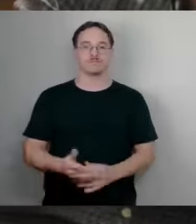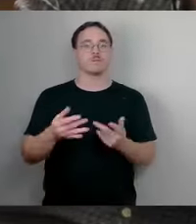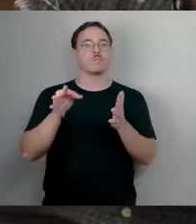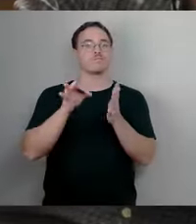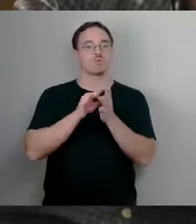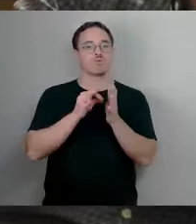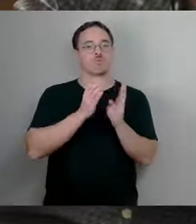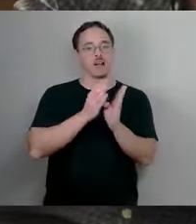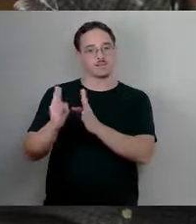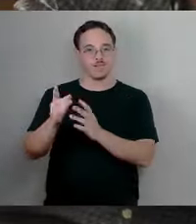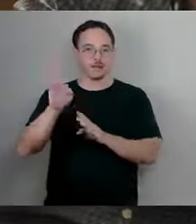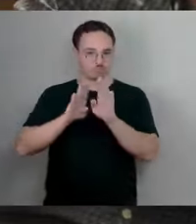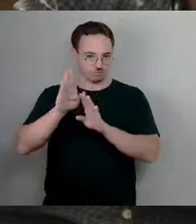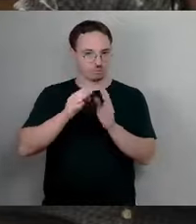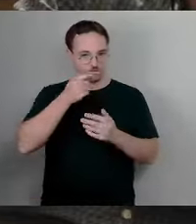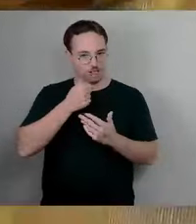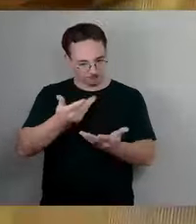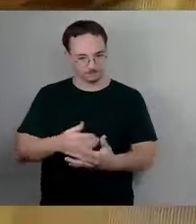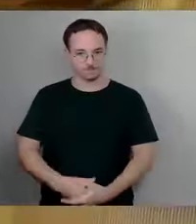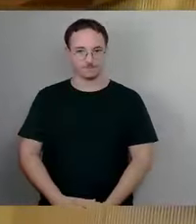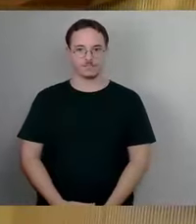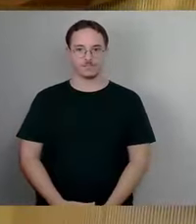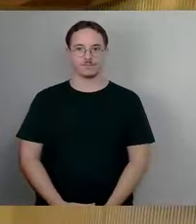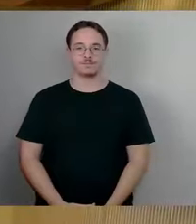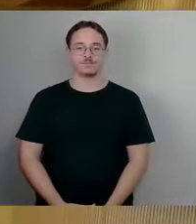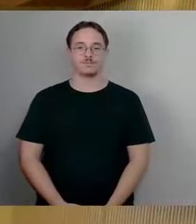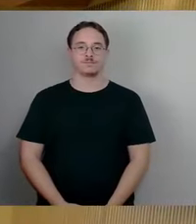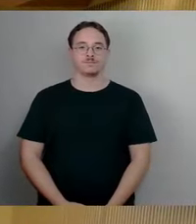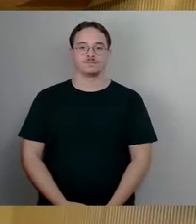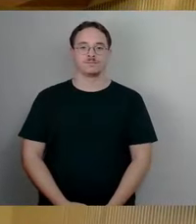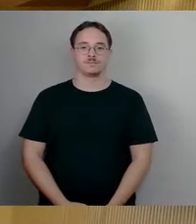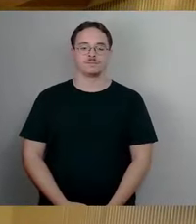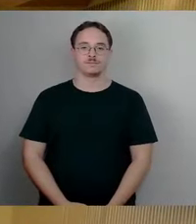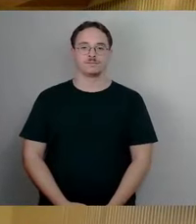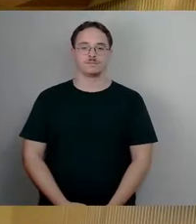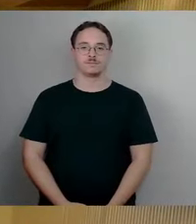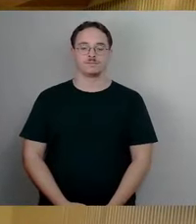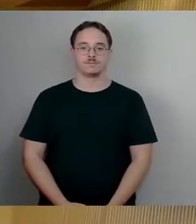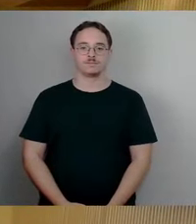Jetzt können wir noch die Vorläufe, wo es weg ist. Jugendpundenschule und Frau Reutsch, bitte.